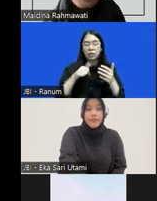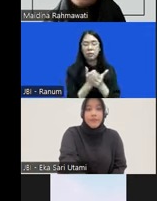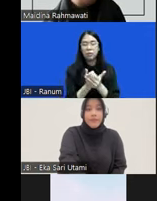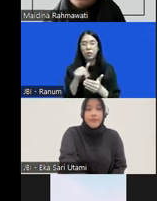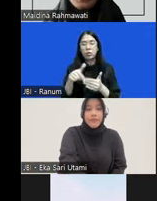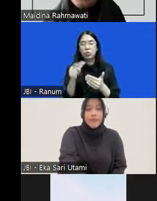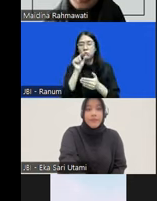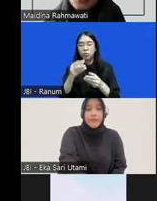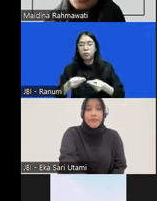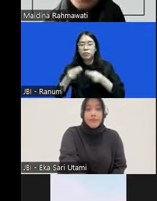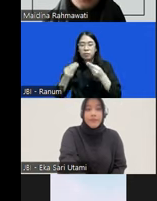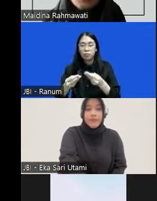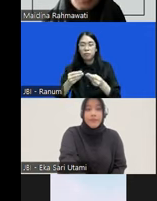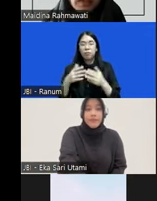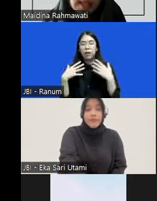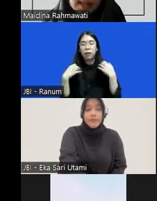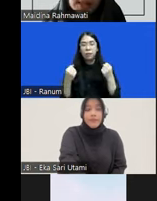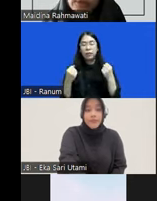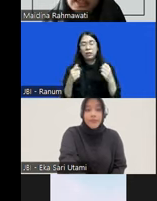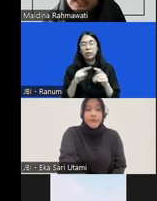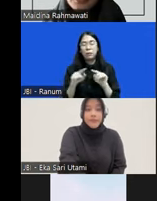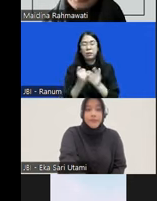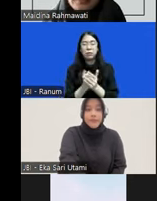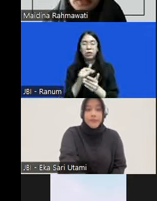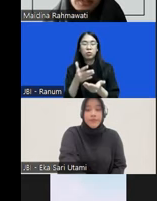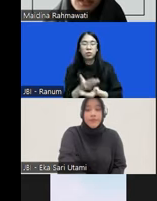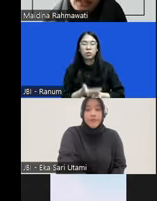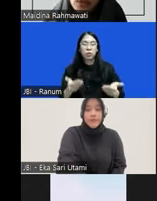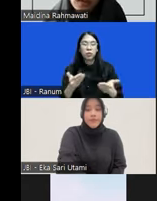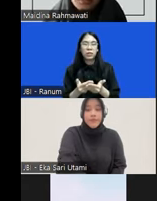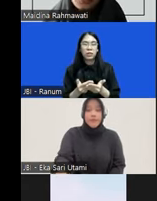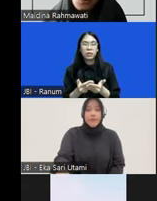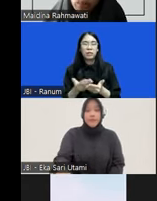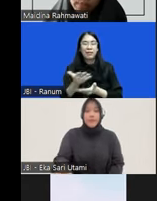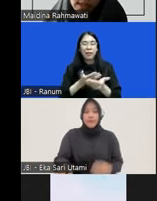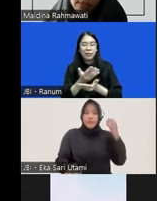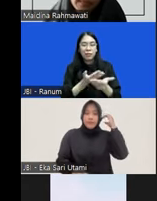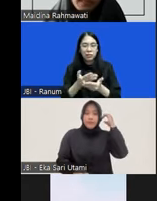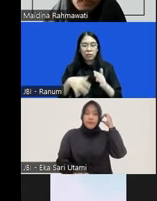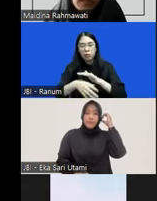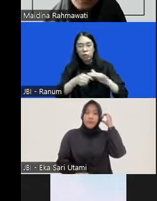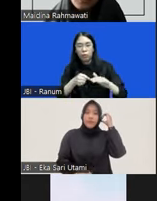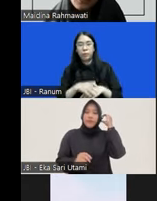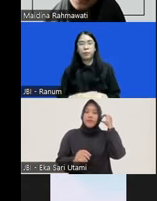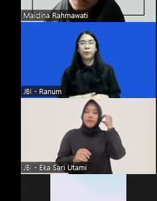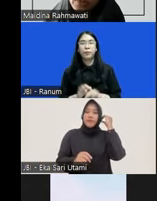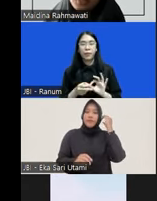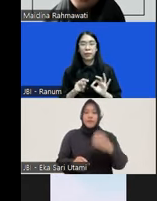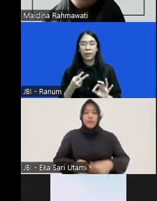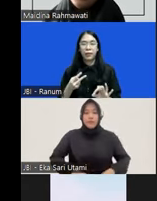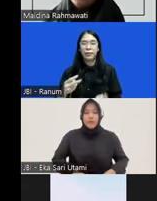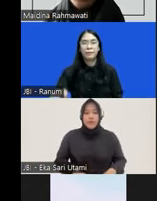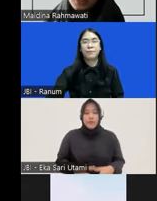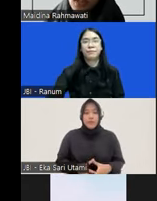memberikan rehabilitasi padahal itu kondisinya dia bersifat transaksional dan koruptif nah terus kemudian